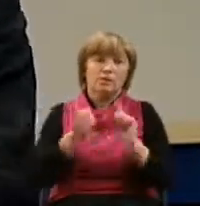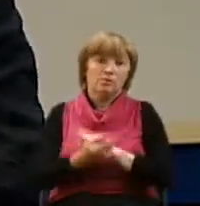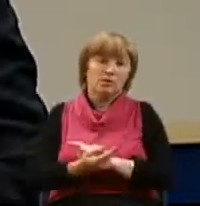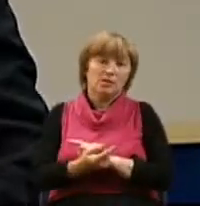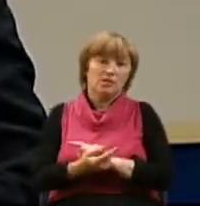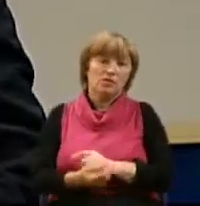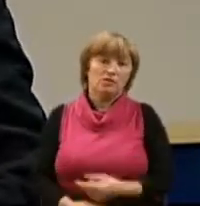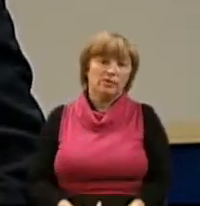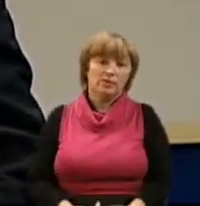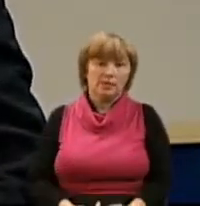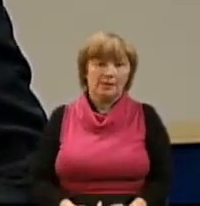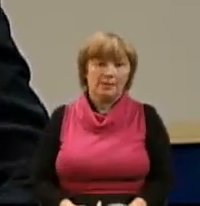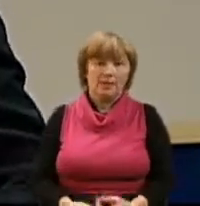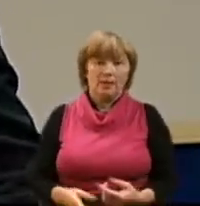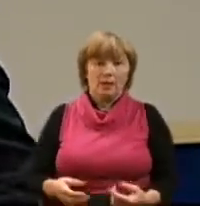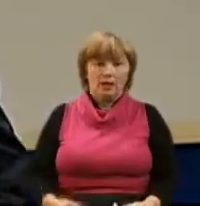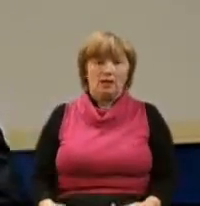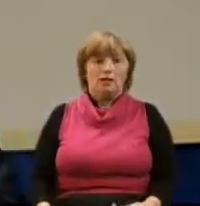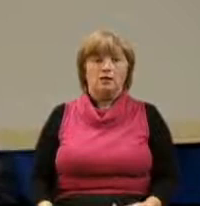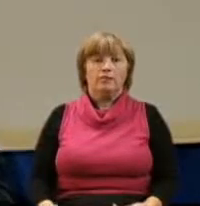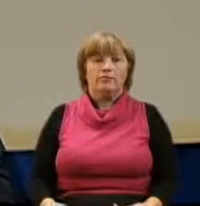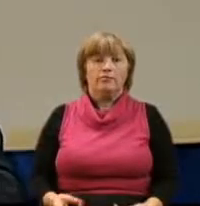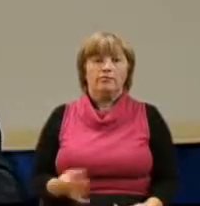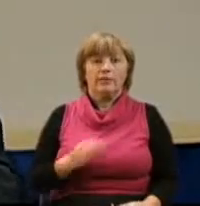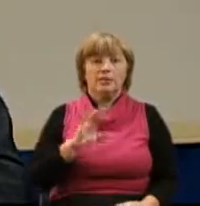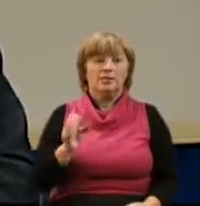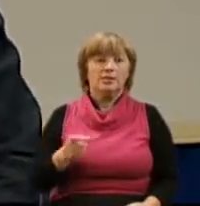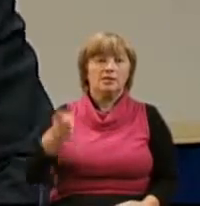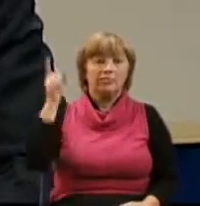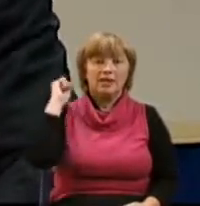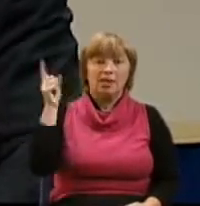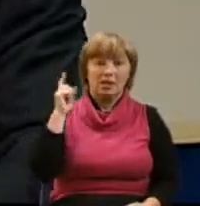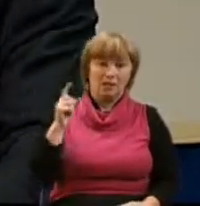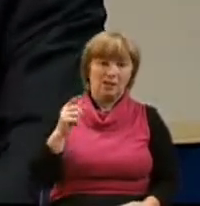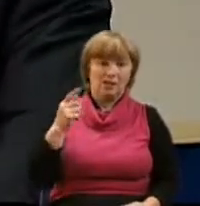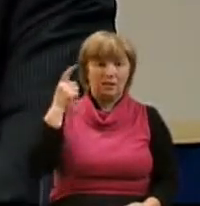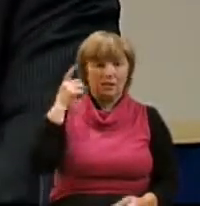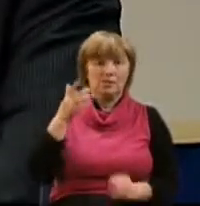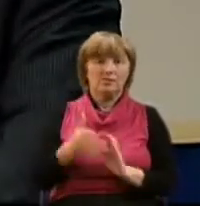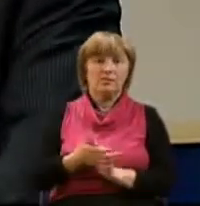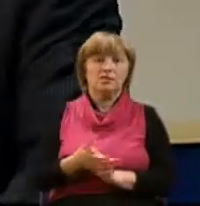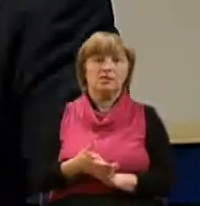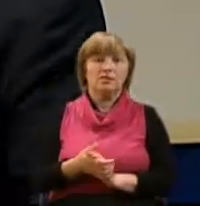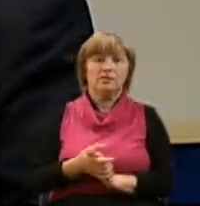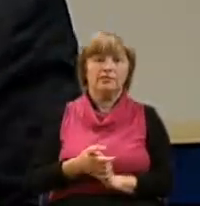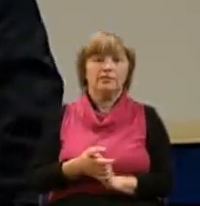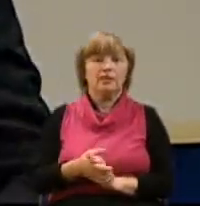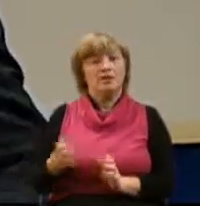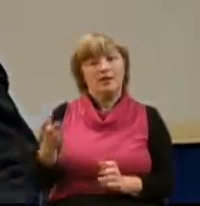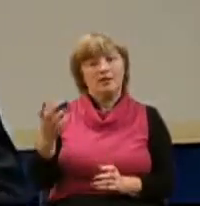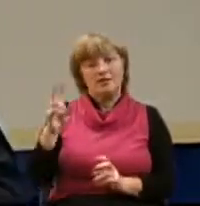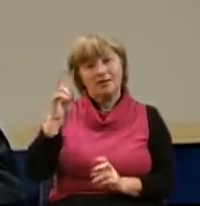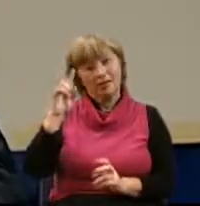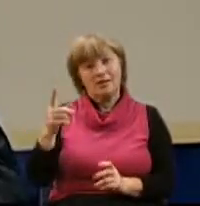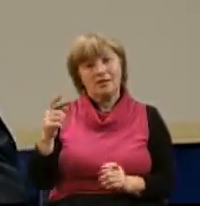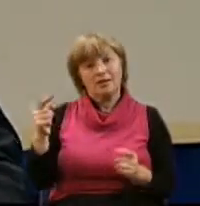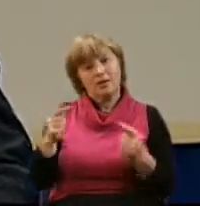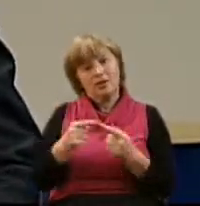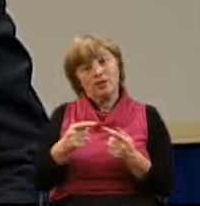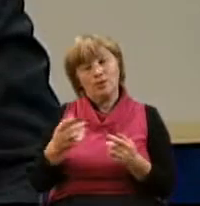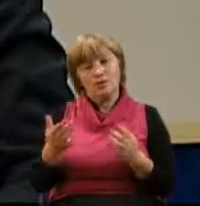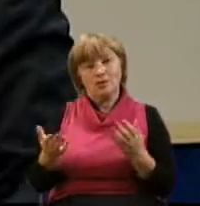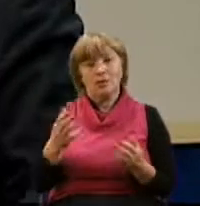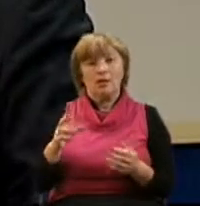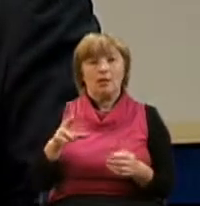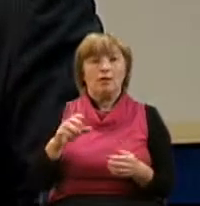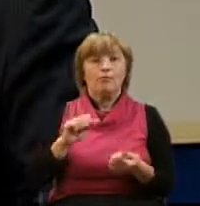Надо сказать, что и с преданием уже известно, не знаем, насколько это точно, но Петр